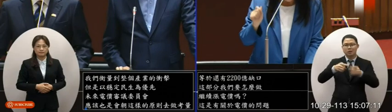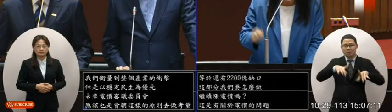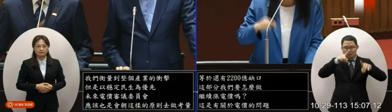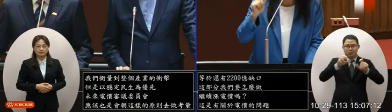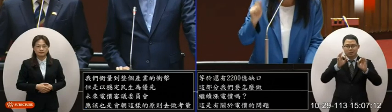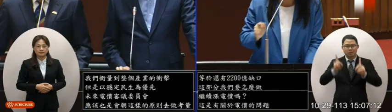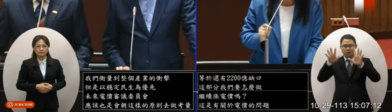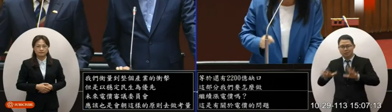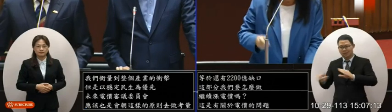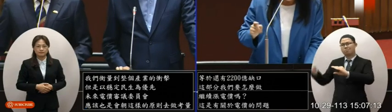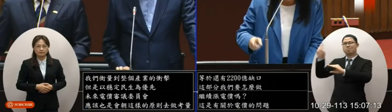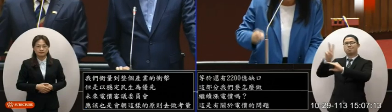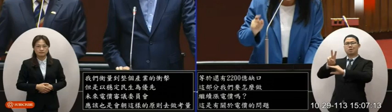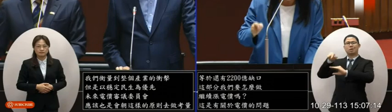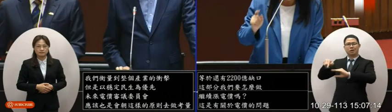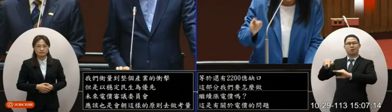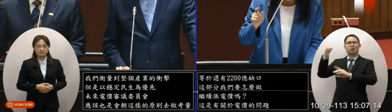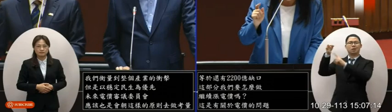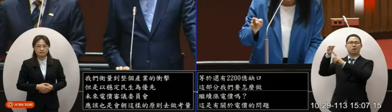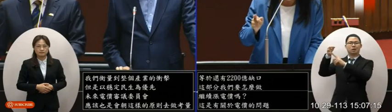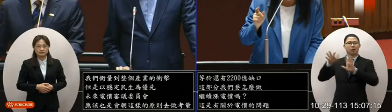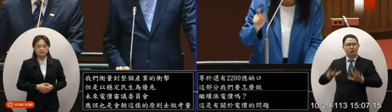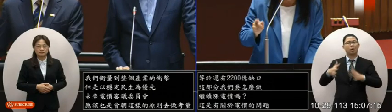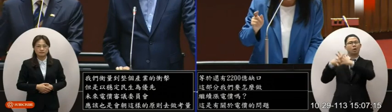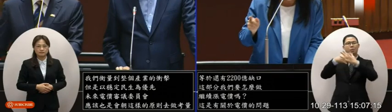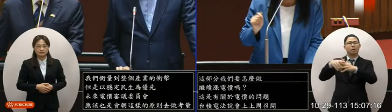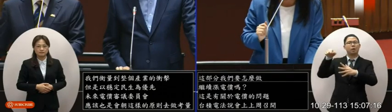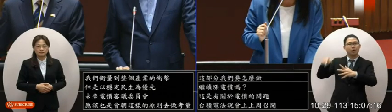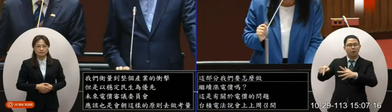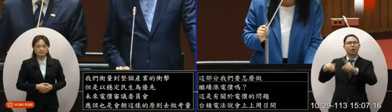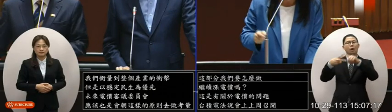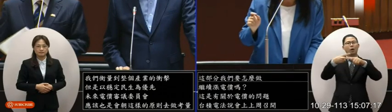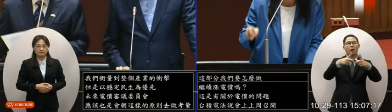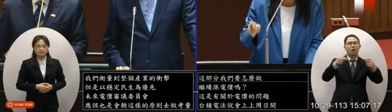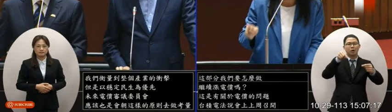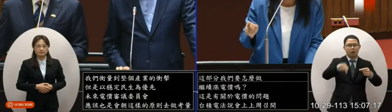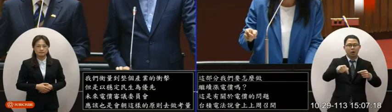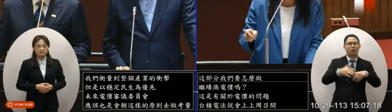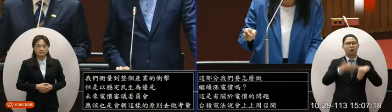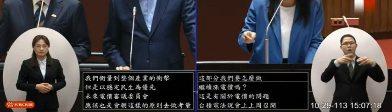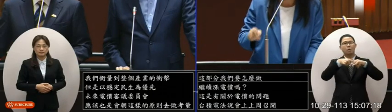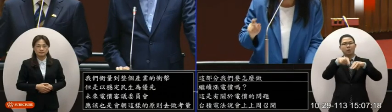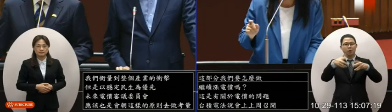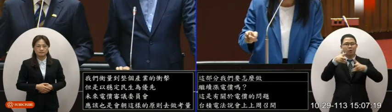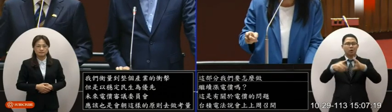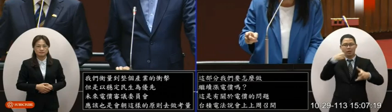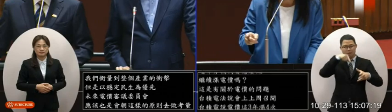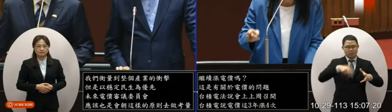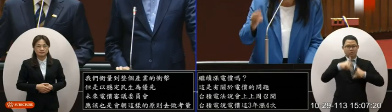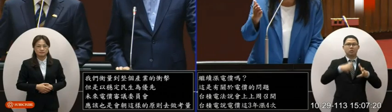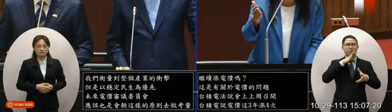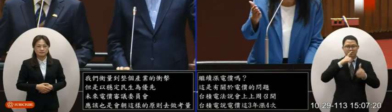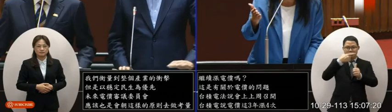倍台積電還說他說相比美國亞利桑那廠跟日本熊本廠台灣廠區現在是最貴